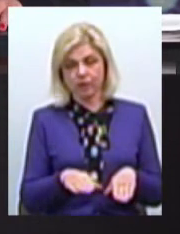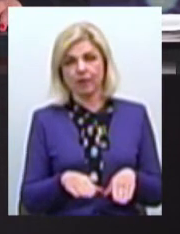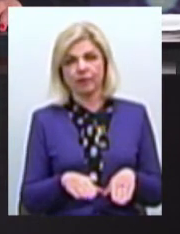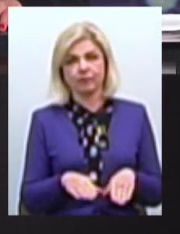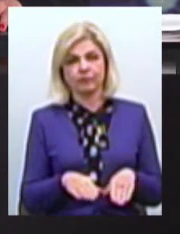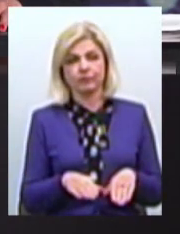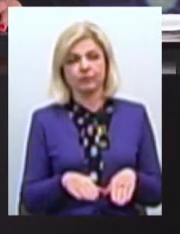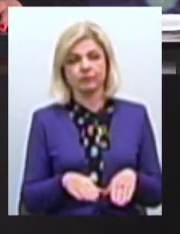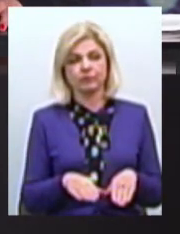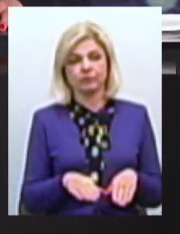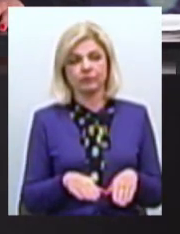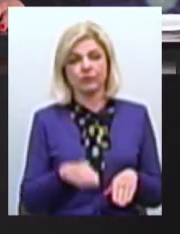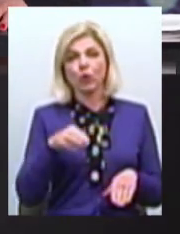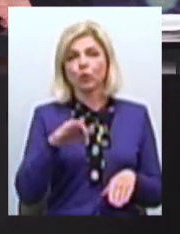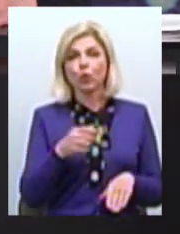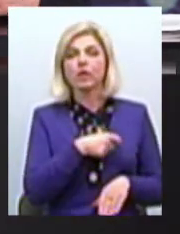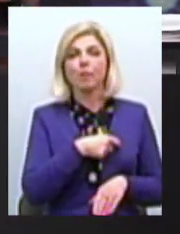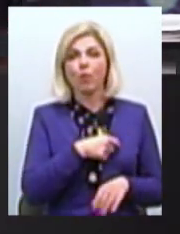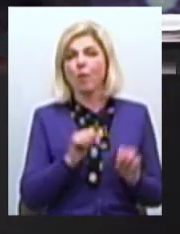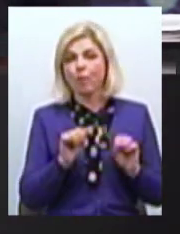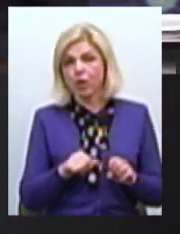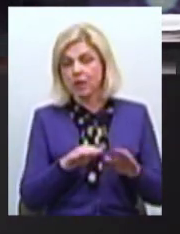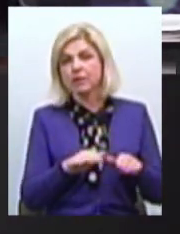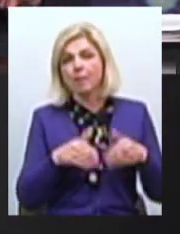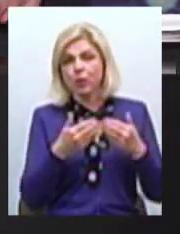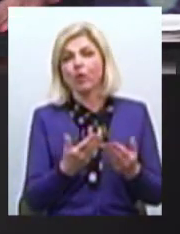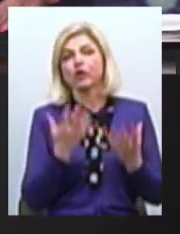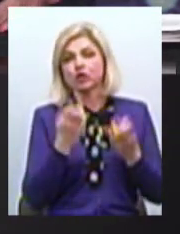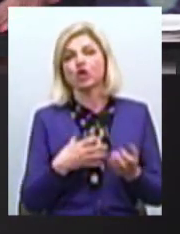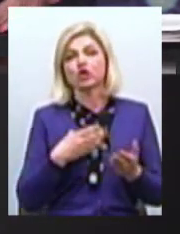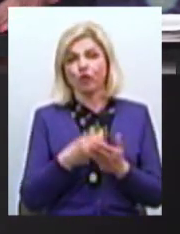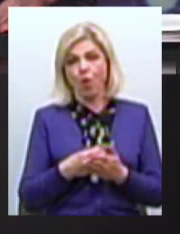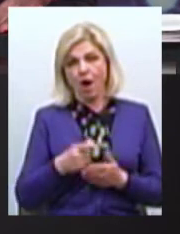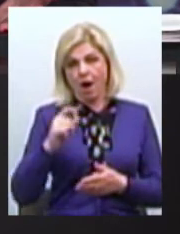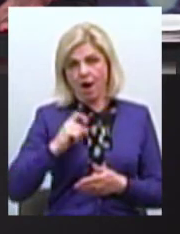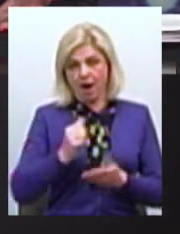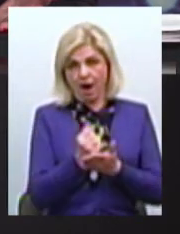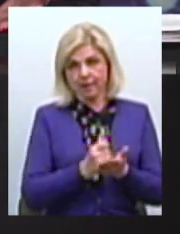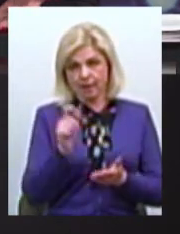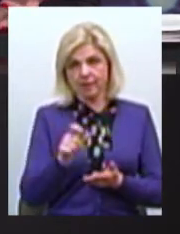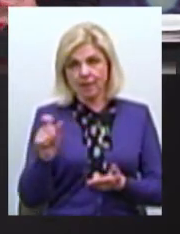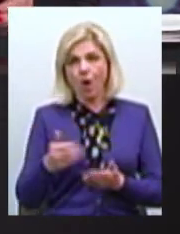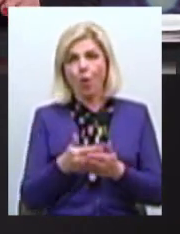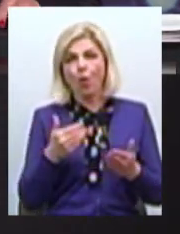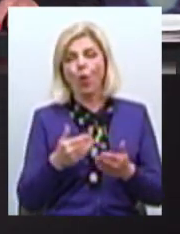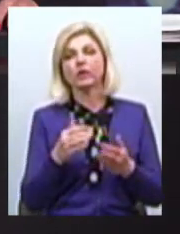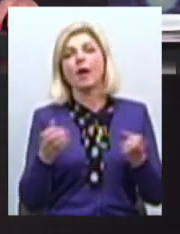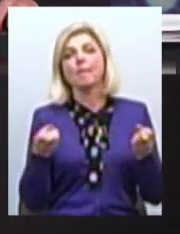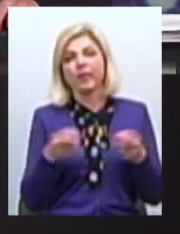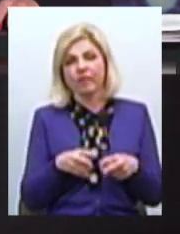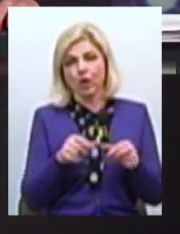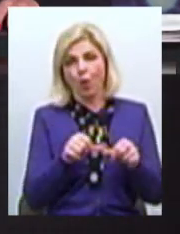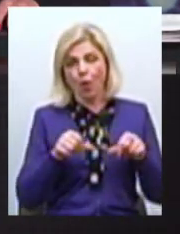тій каденції то депутати могли запропонувати і ще свого кандидата від профільних комісій Це комісія транспортна,